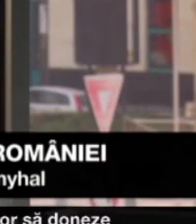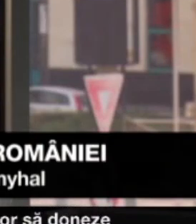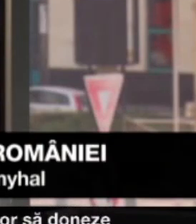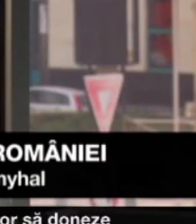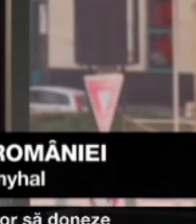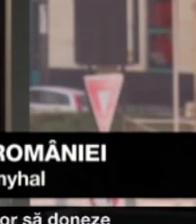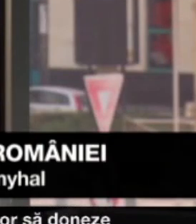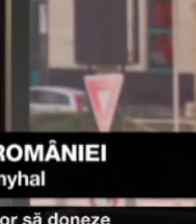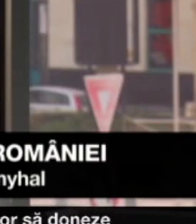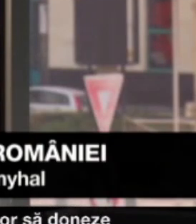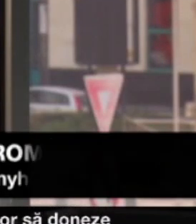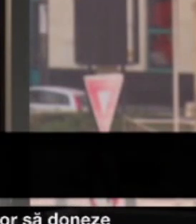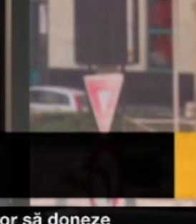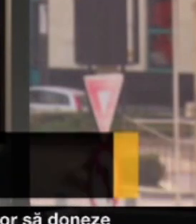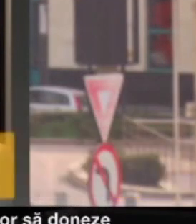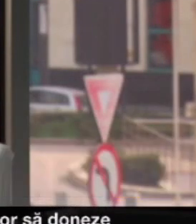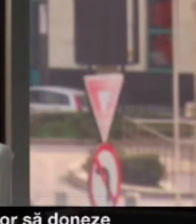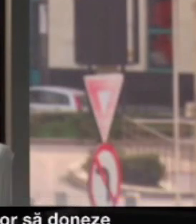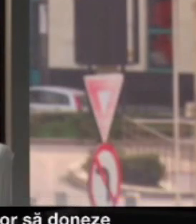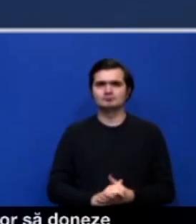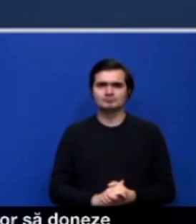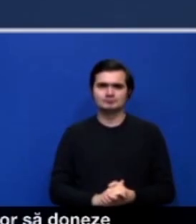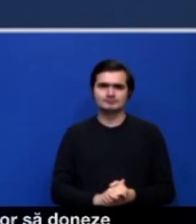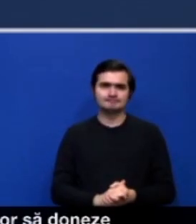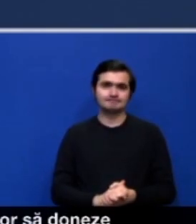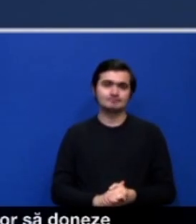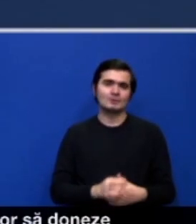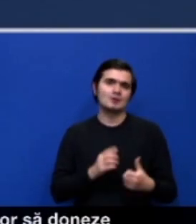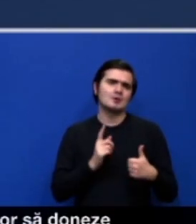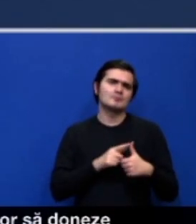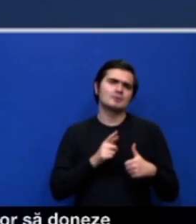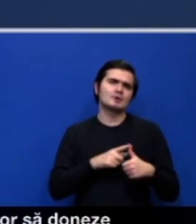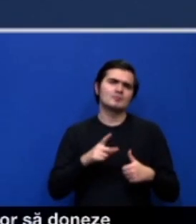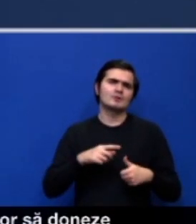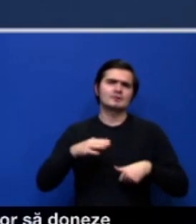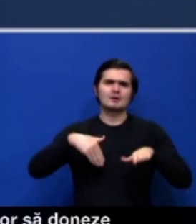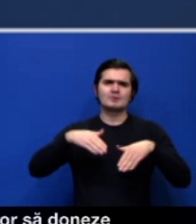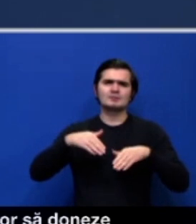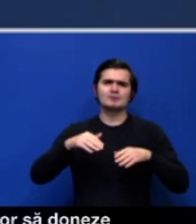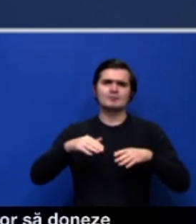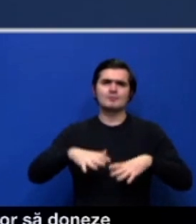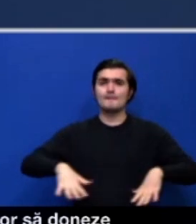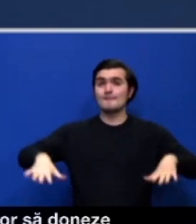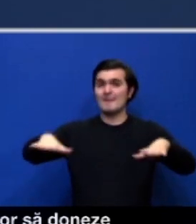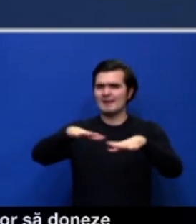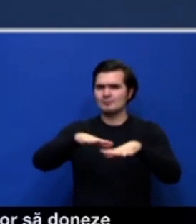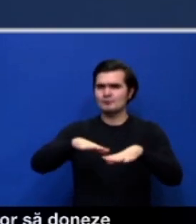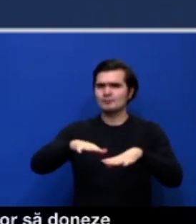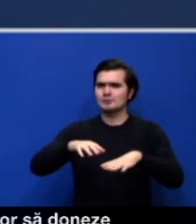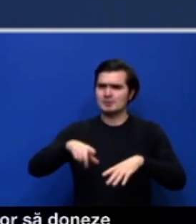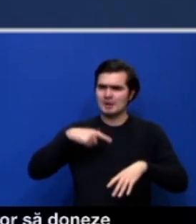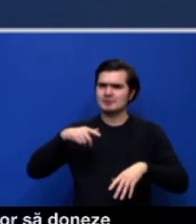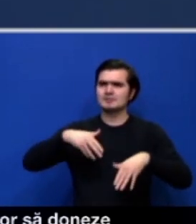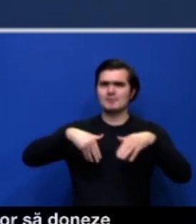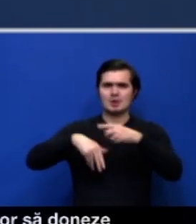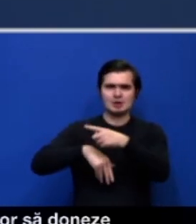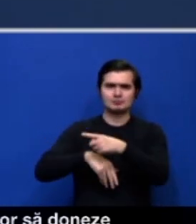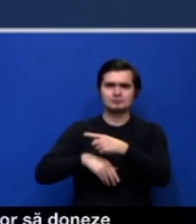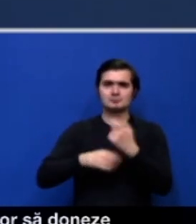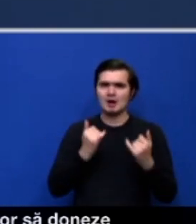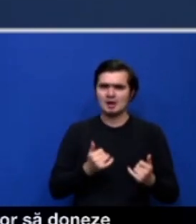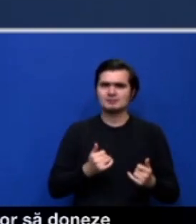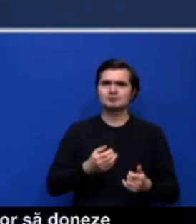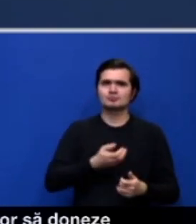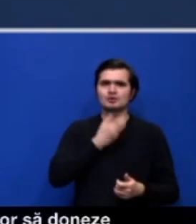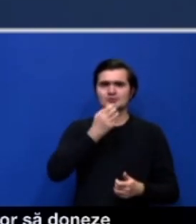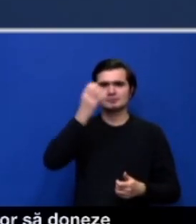La Guvern e un briefing, vorbește ministrul Dan Bălceanu. Jalon este la Ministerul Mediului și e domnul ministru aici. Astăzi a fost adoptat